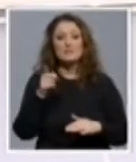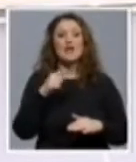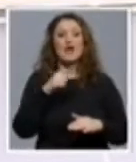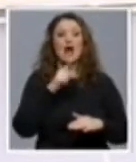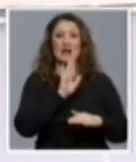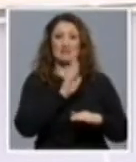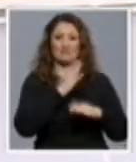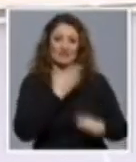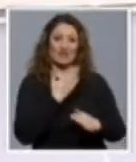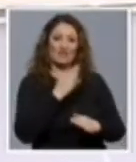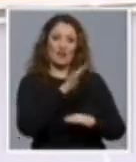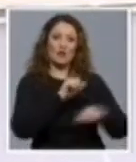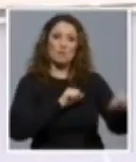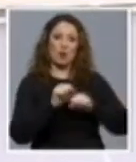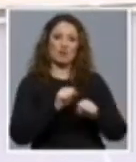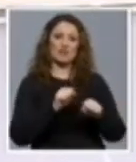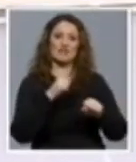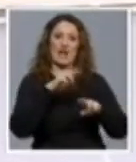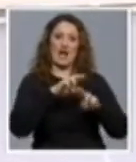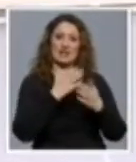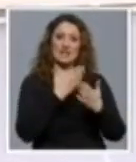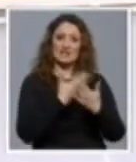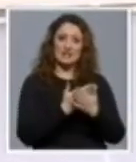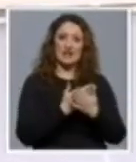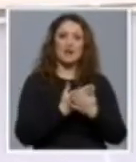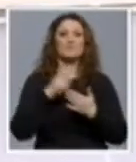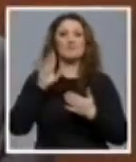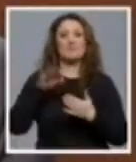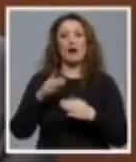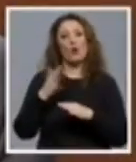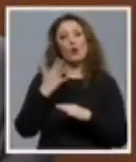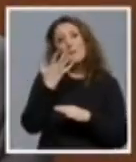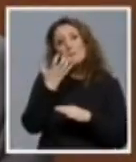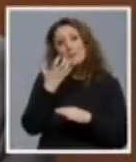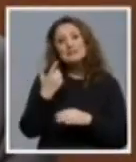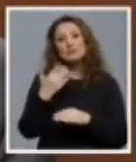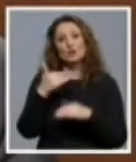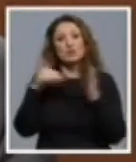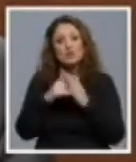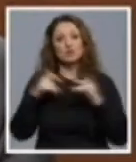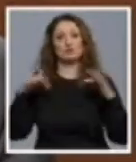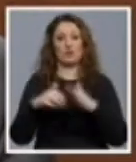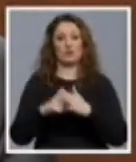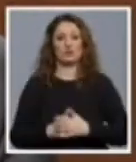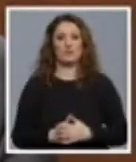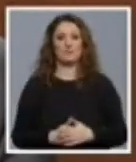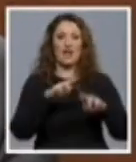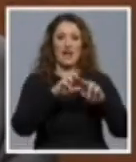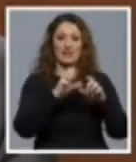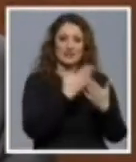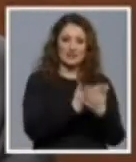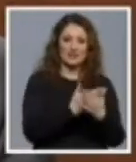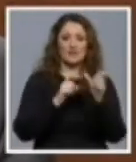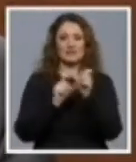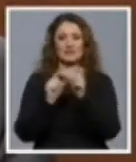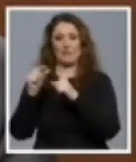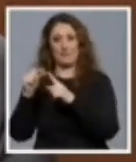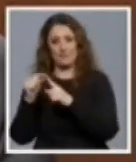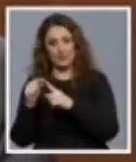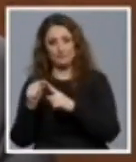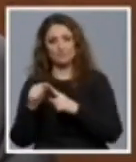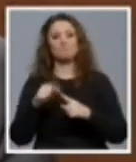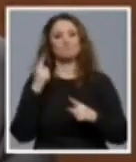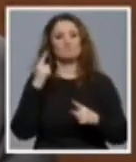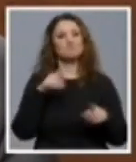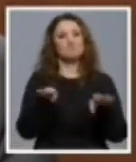politici HDZ-a, sredeni na oko pola milijuna. HDZ i SDP se u odlično slažu kad Hrvatima treba